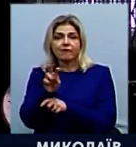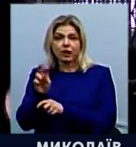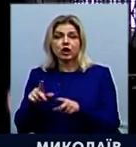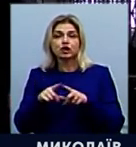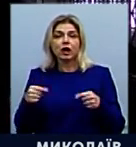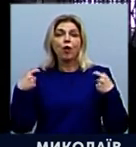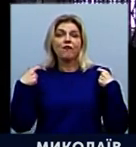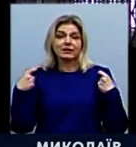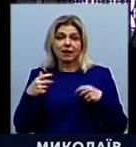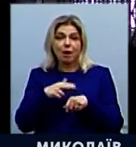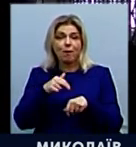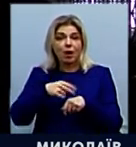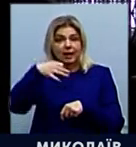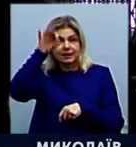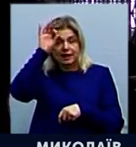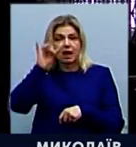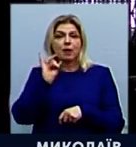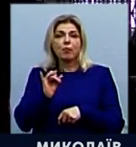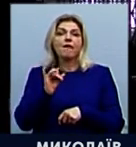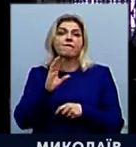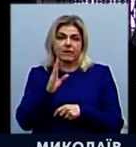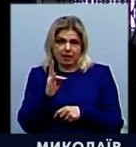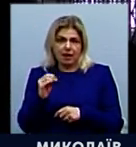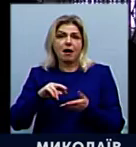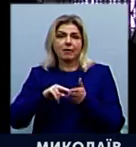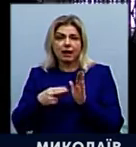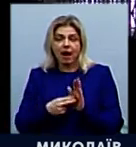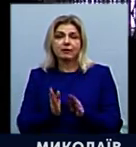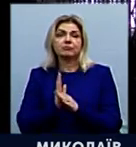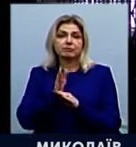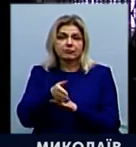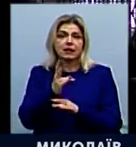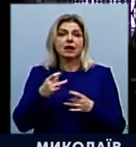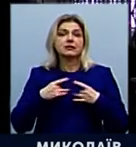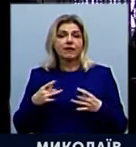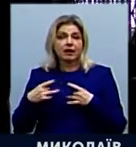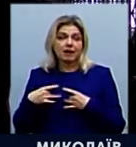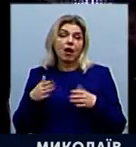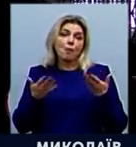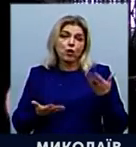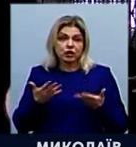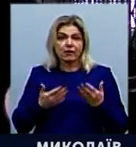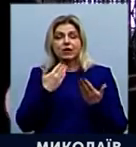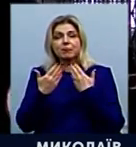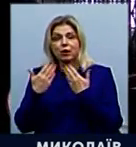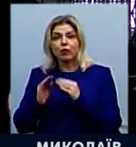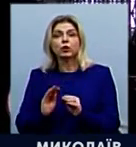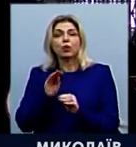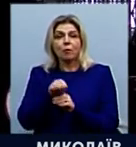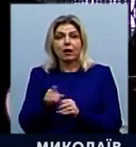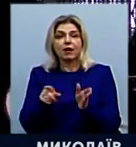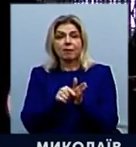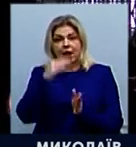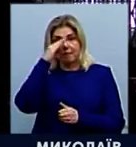офіцери поліції, будуть також позапланово приходити на будь-які там свята. Можливо, спілкуватись додатково, будуть спілкуватись з